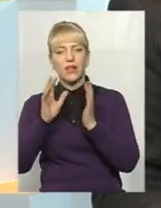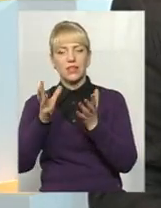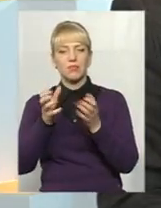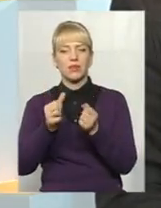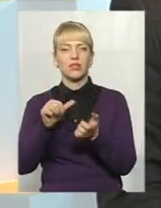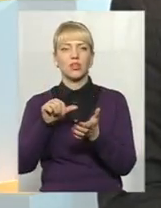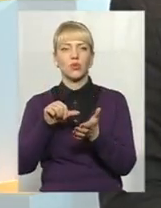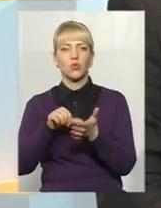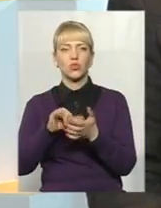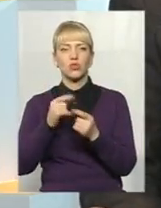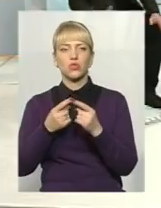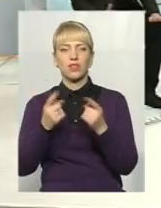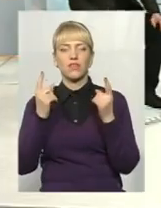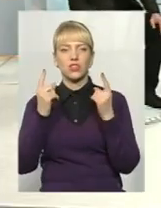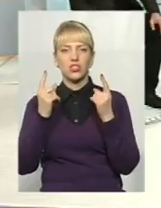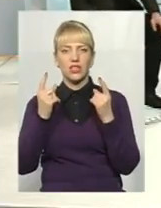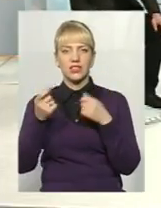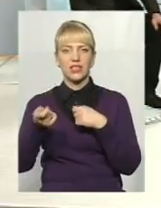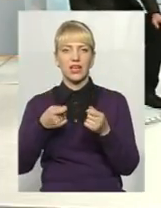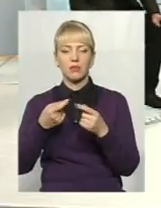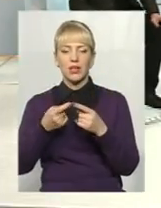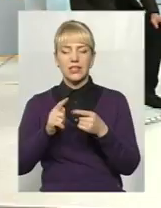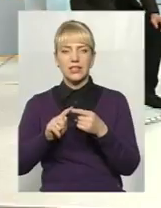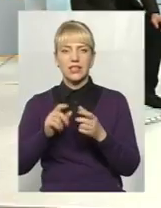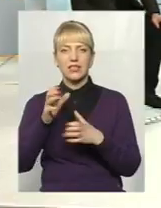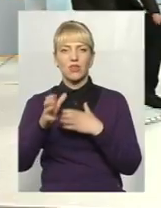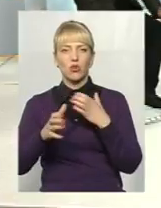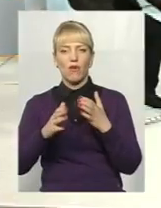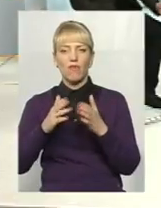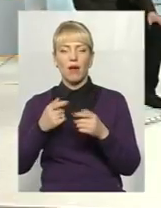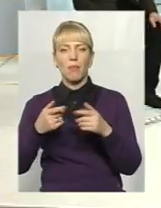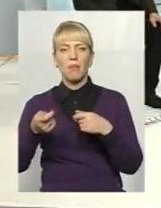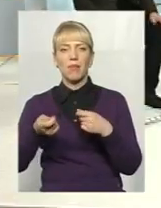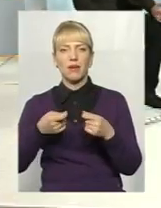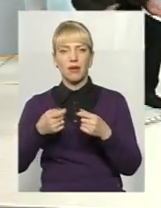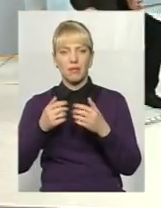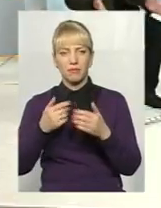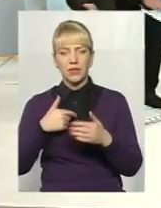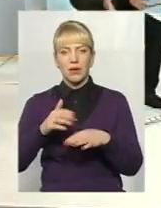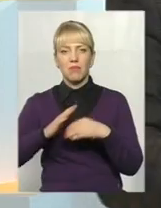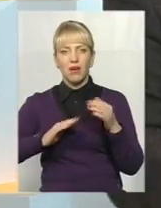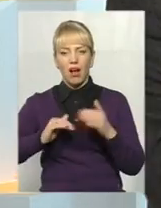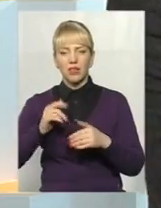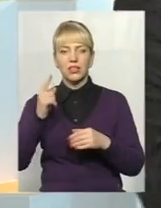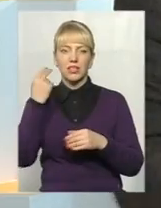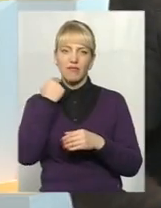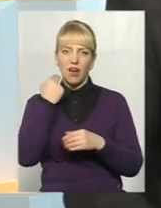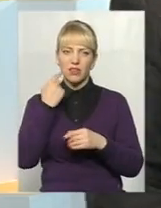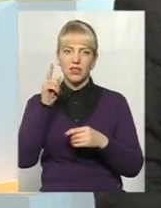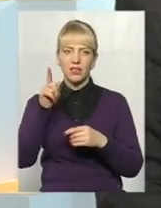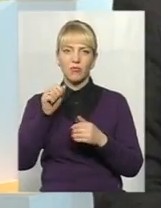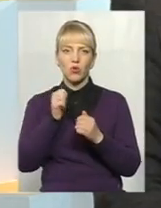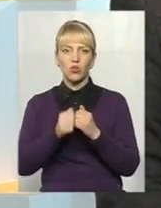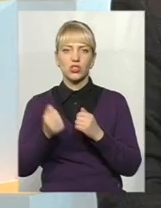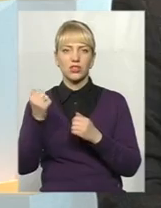Це практика світова, і нам її порадили наші друзі з Британії. Кажуть, чому ви не проводите? Говорю, це ж от там кожний тиждень десь